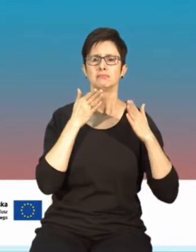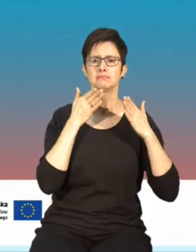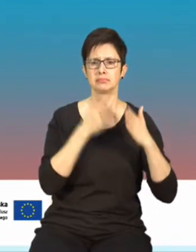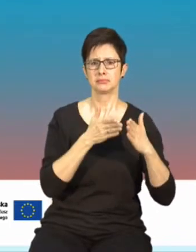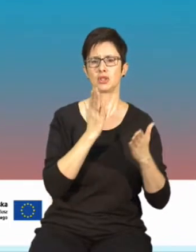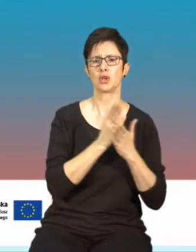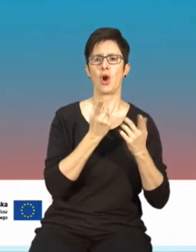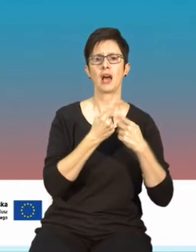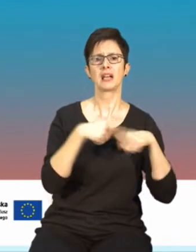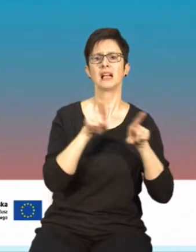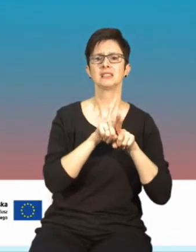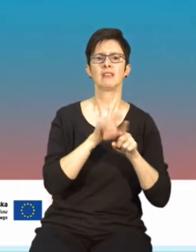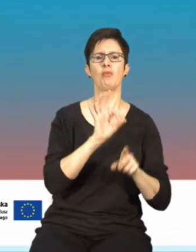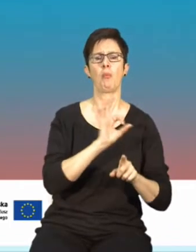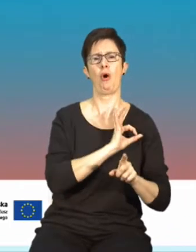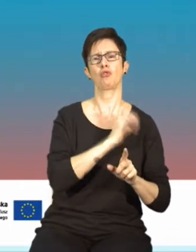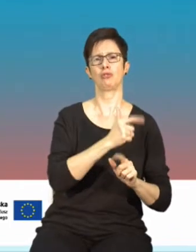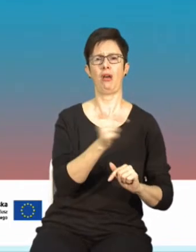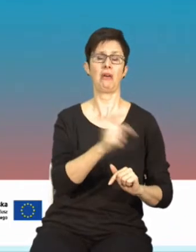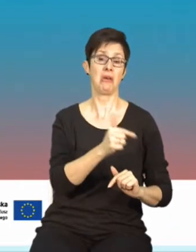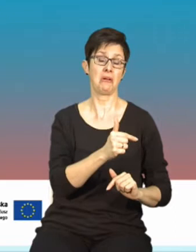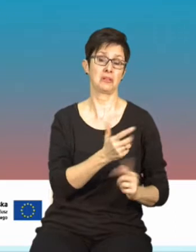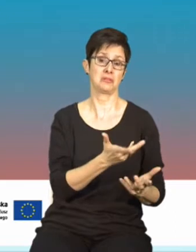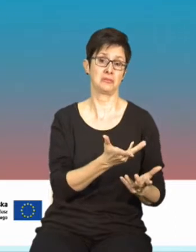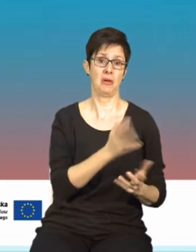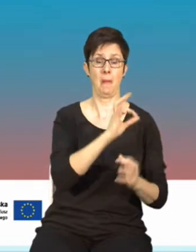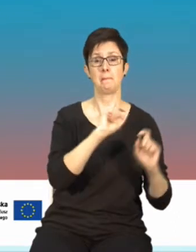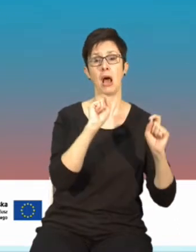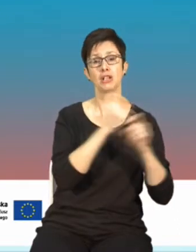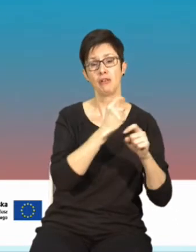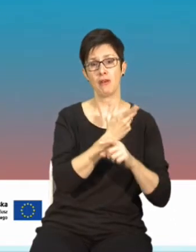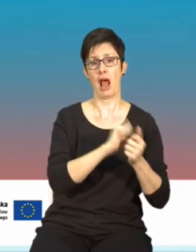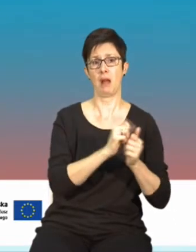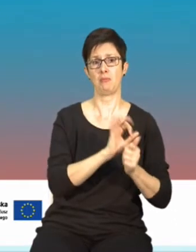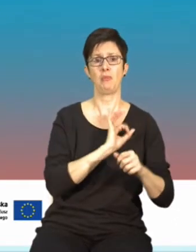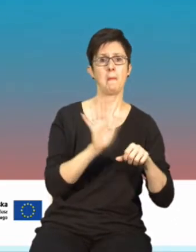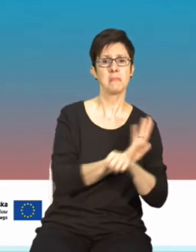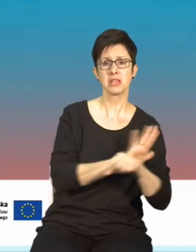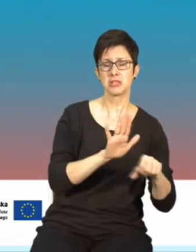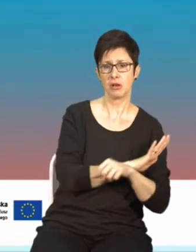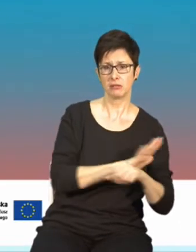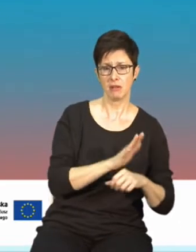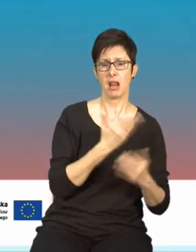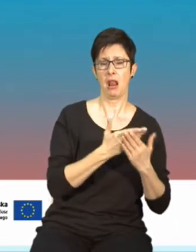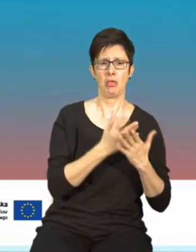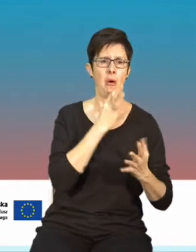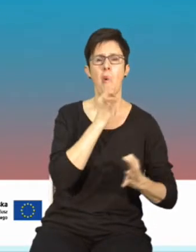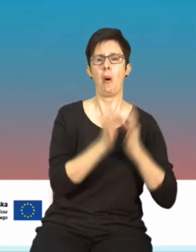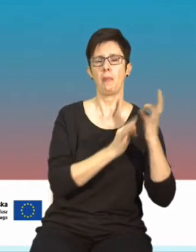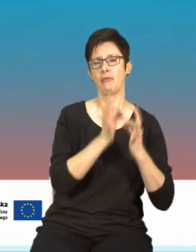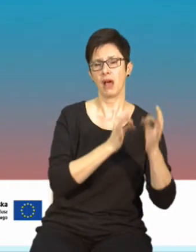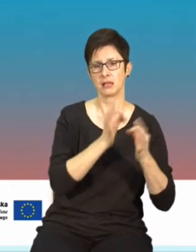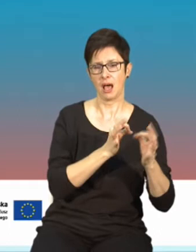realizacji konkretnych interesów, czy to państwowych, czy jakichś biznesowych. I